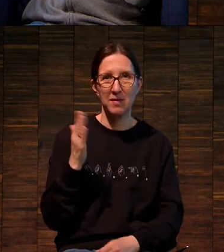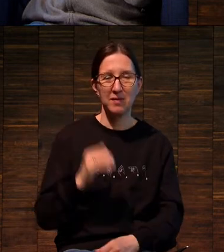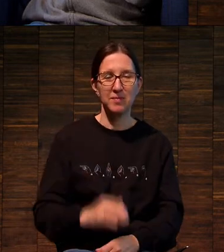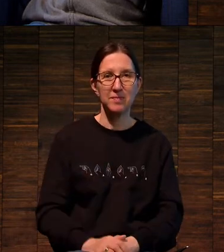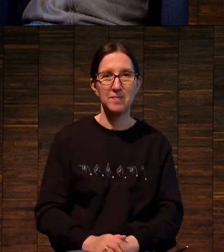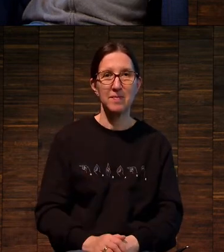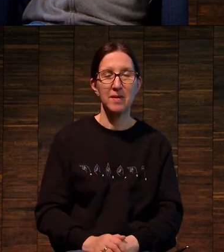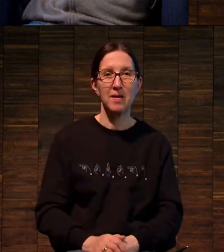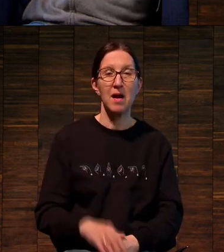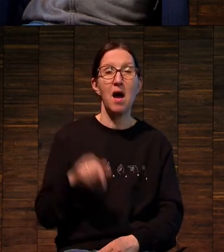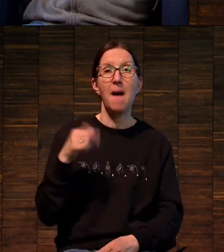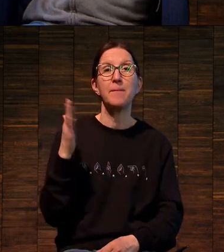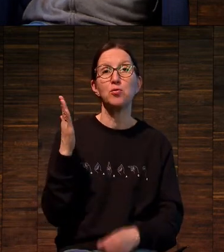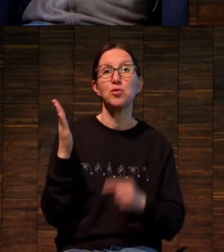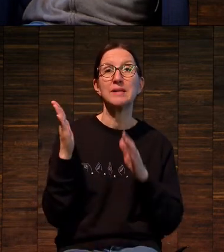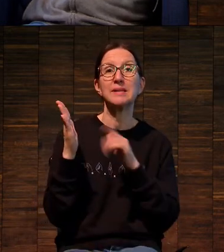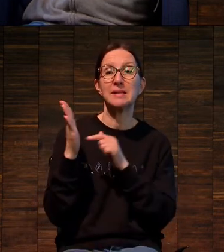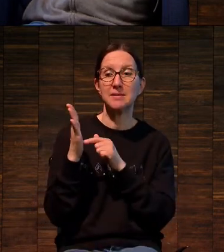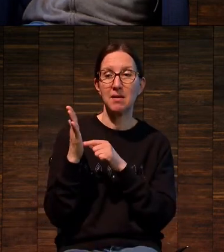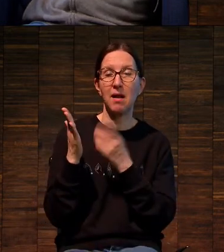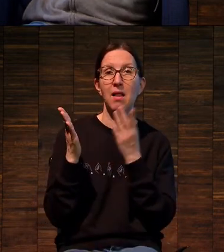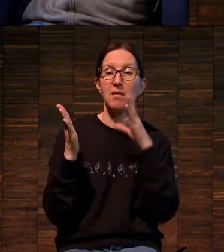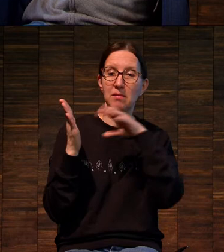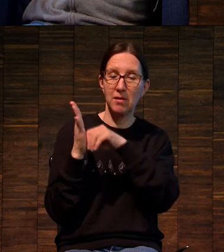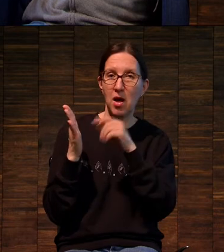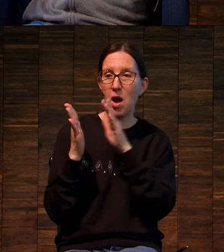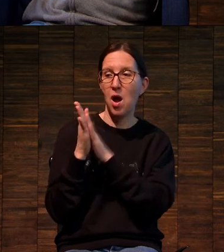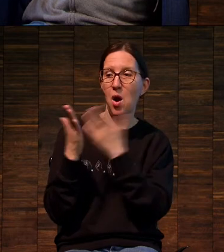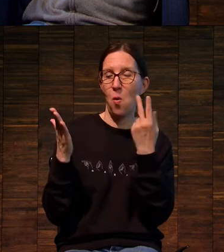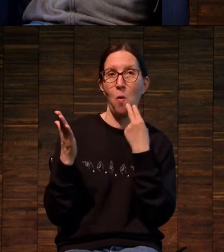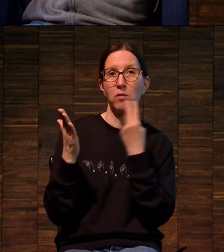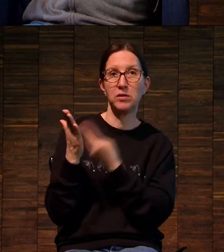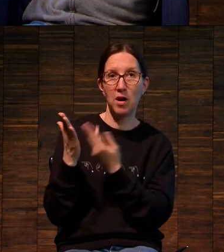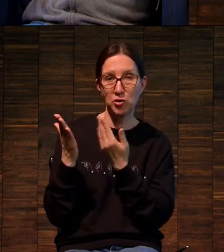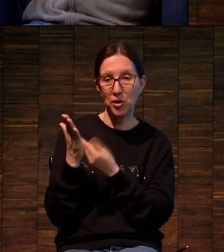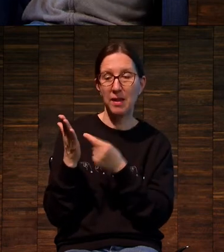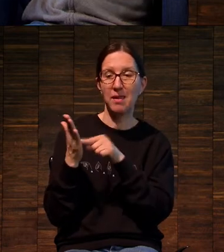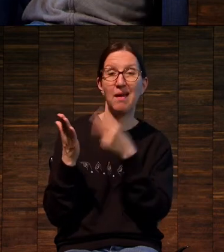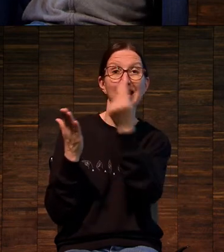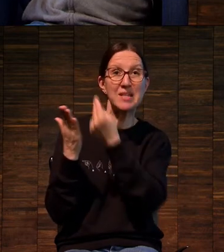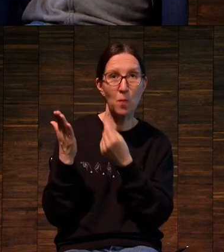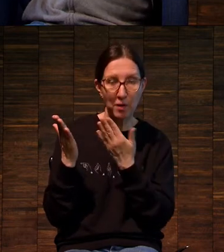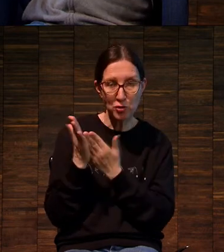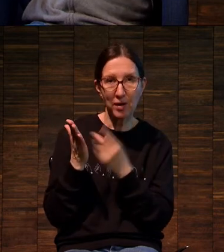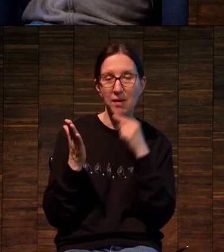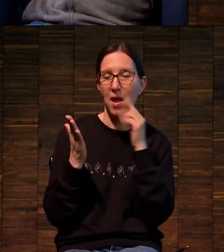которая содержит и отражение, и изображение.